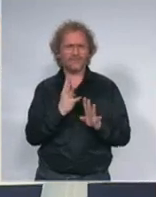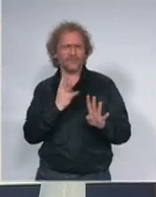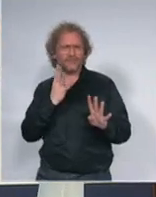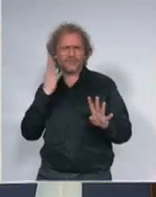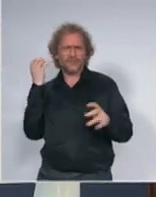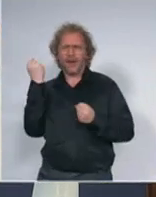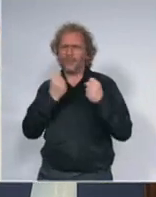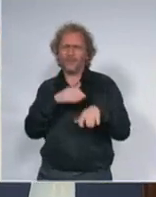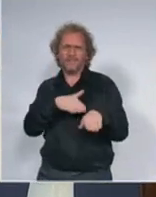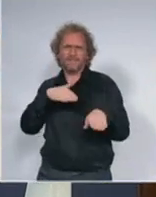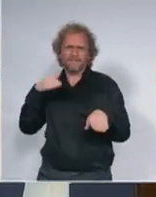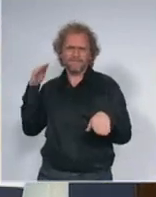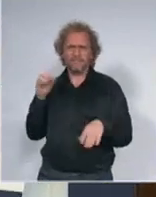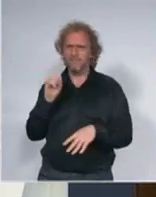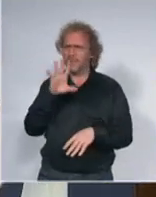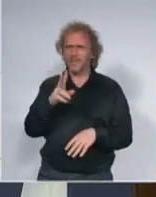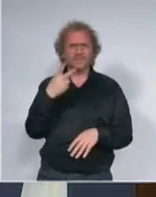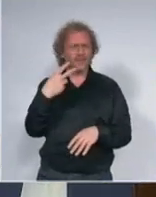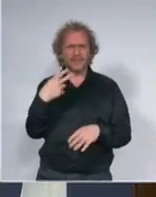20 kilometara.